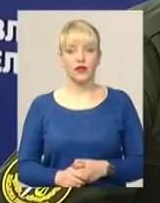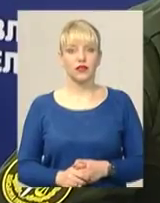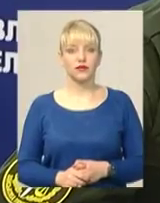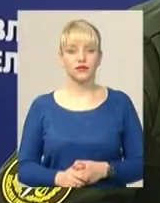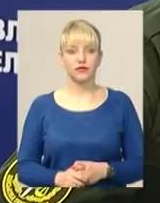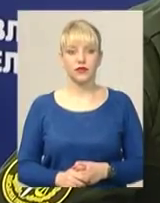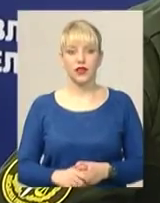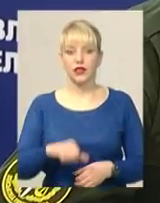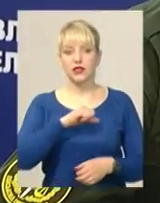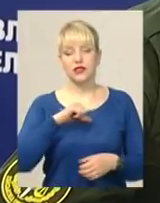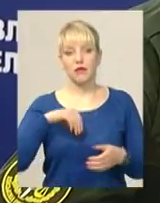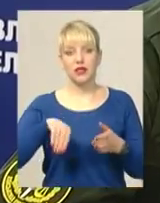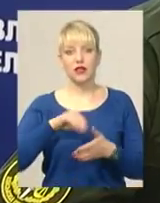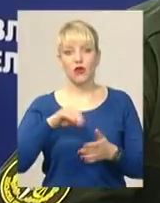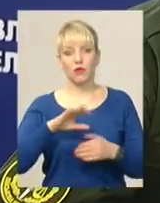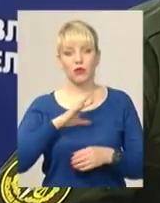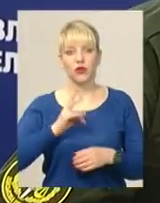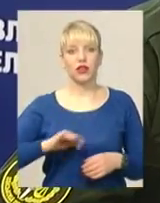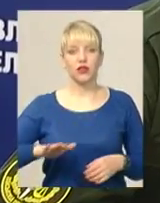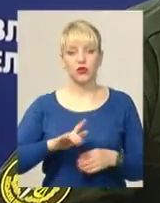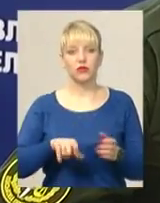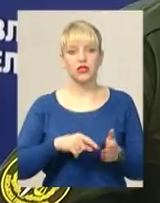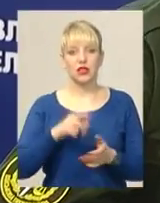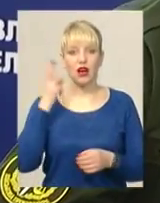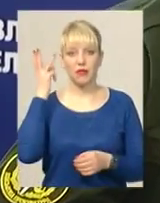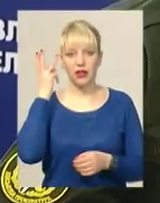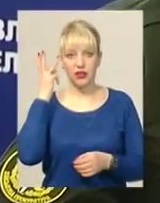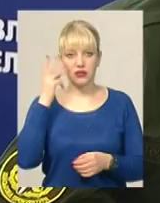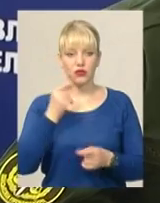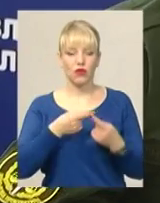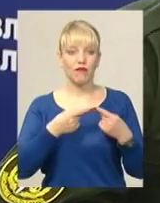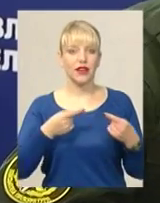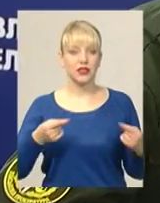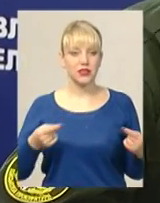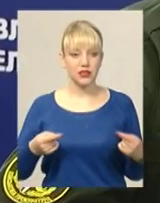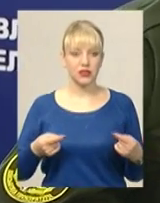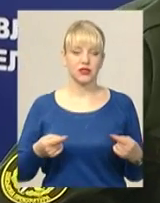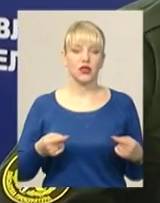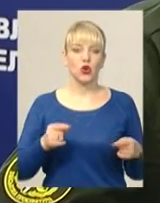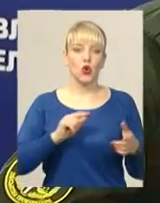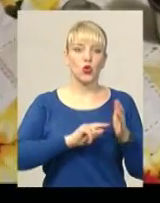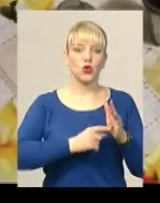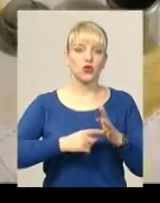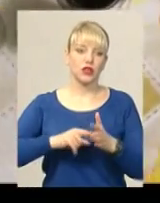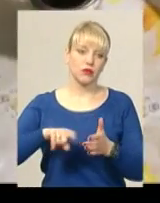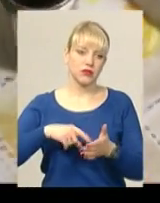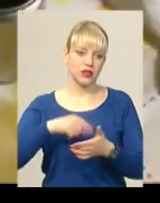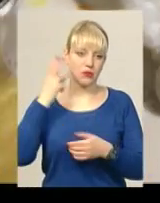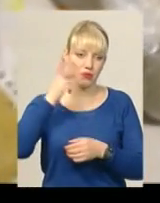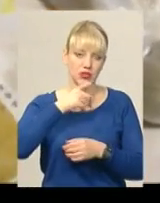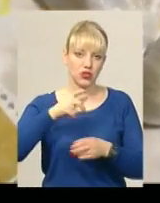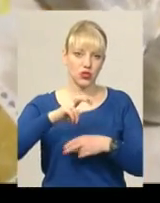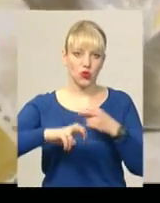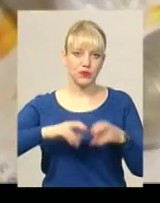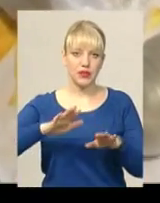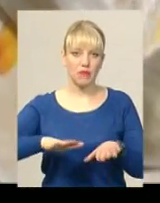Самі закупки були на території міста Хмельницького в різних точках міста. Під час обшуків за